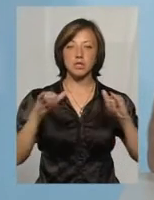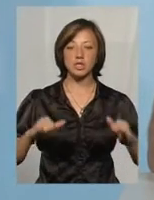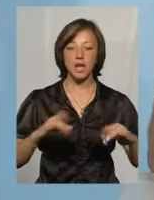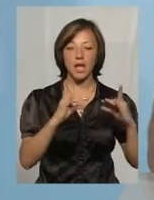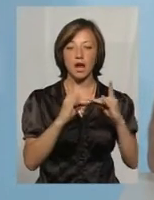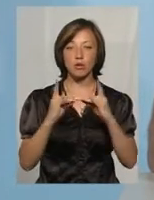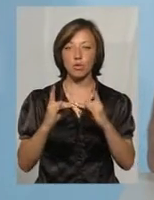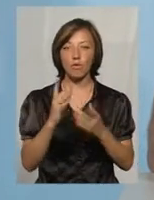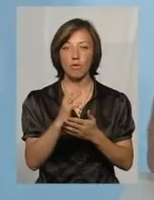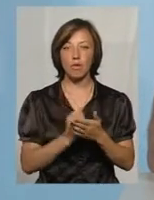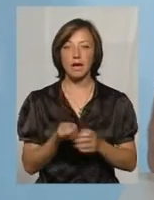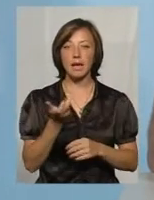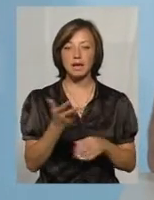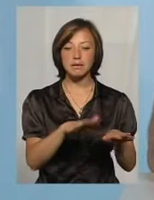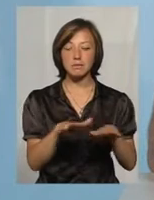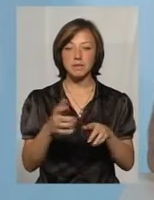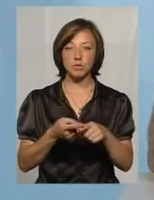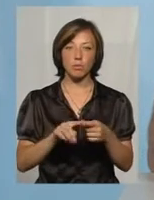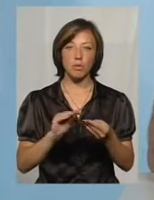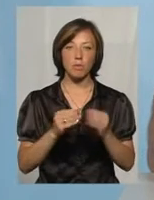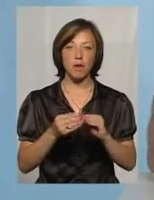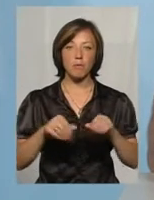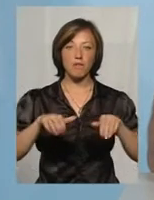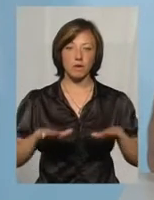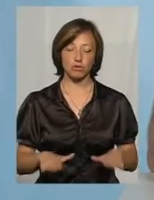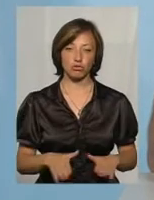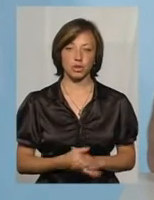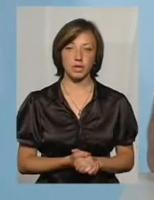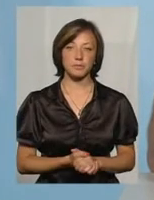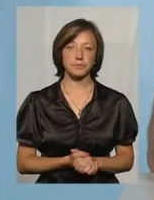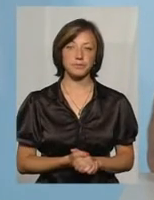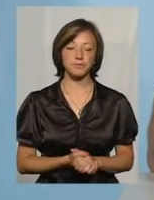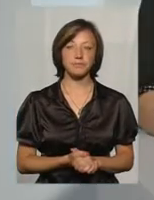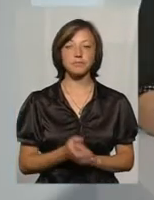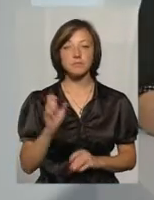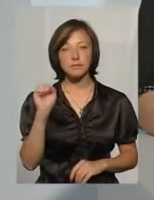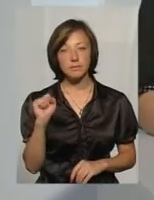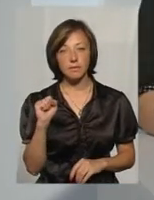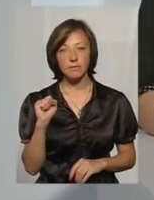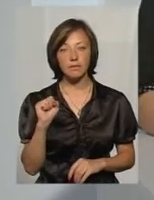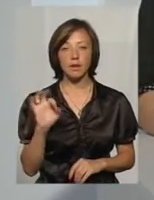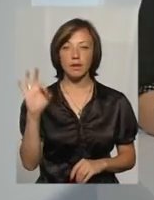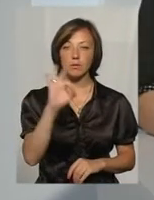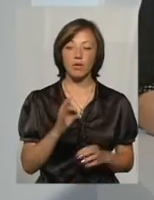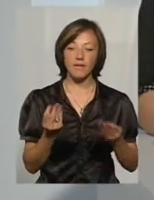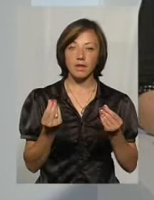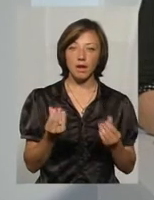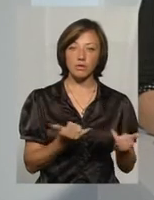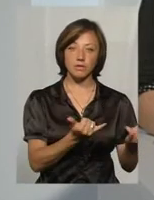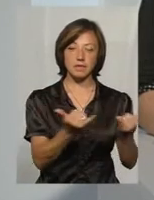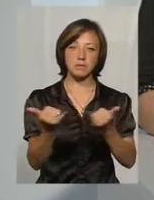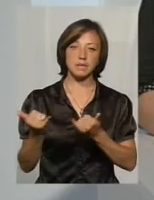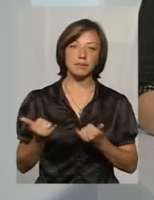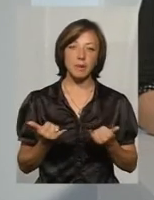кількості діалізних місця, цю проблему зняти. В плані фінансового забезпечення